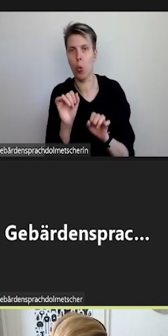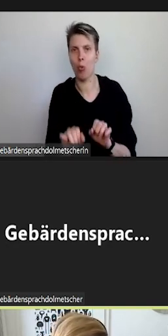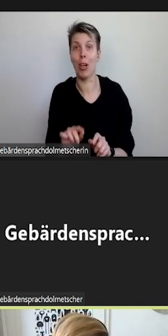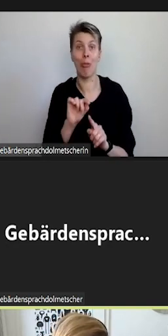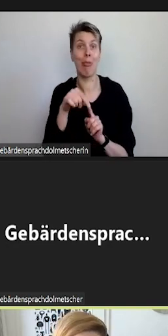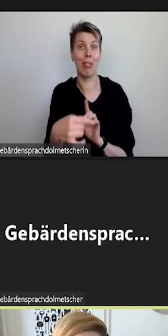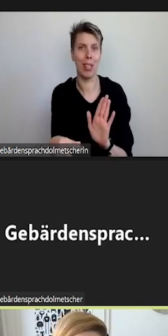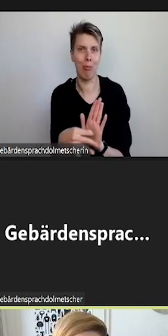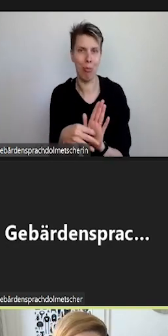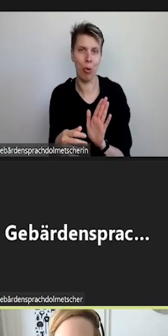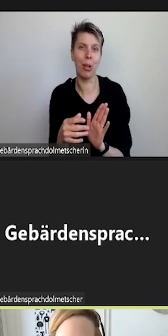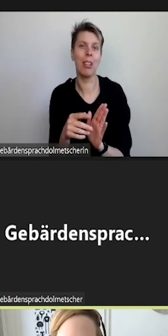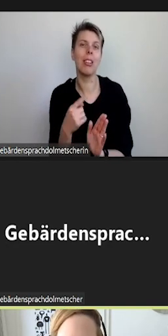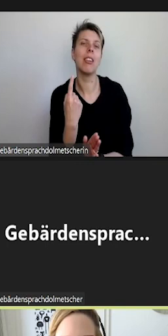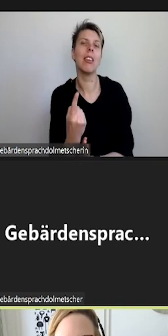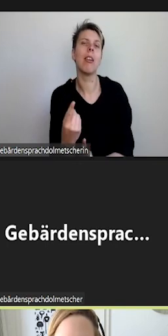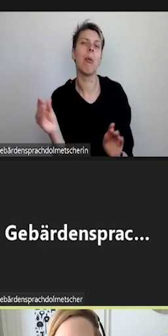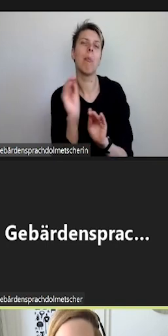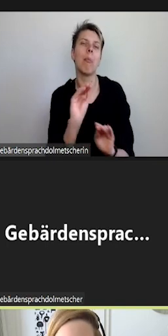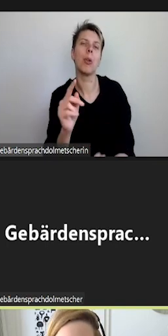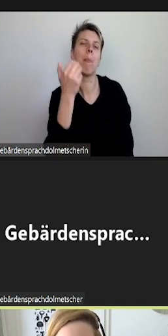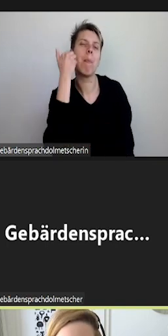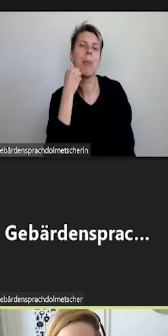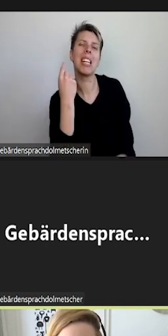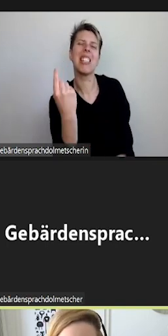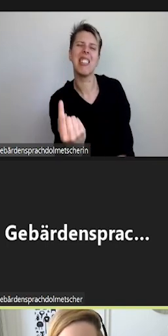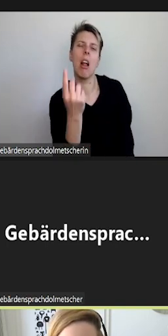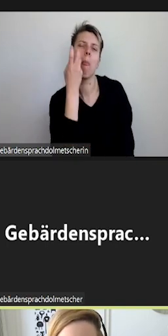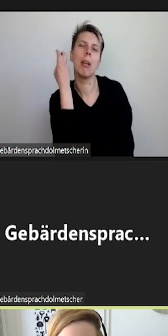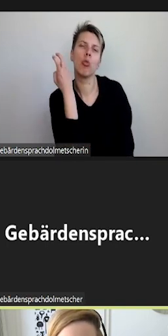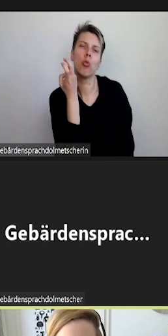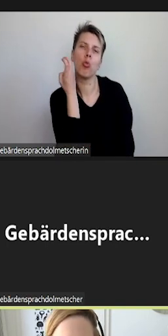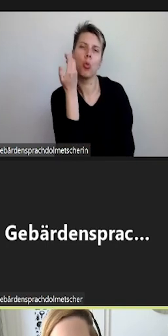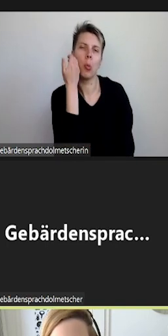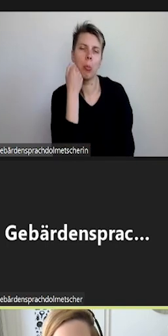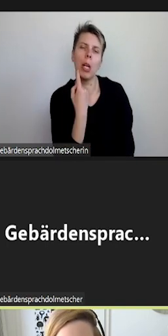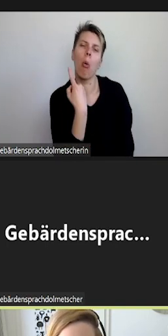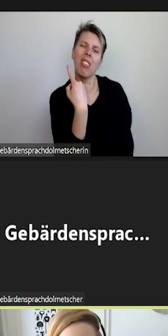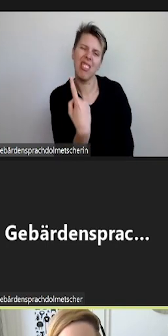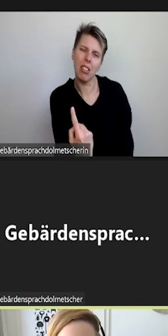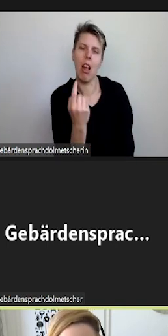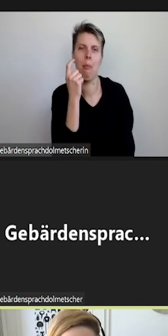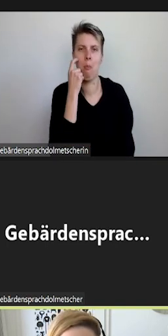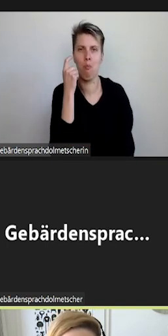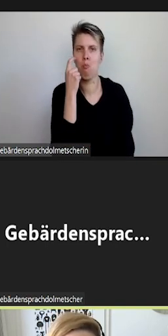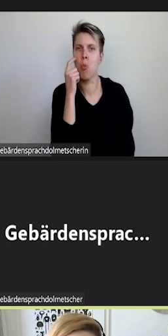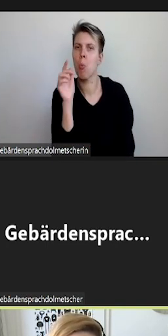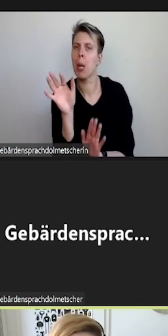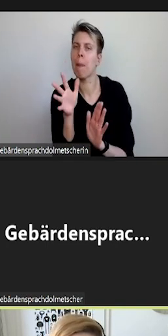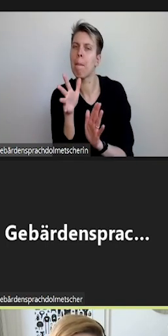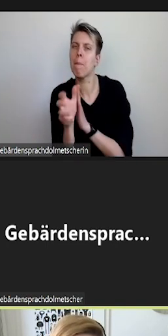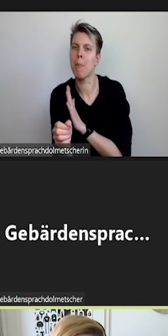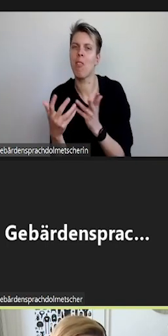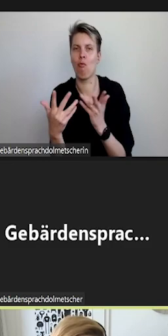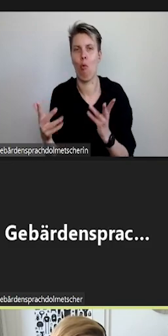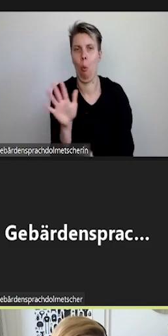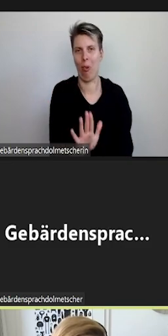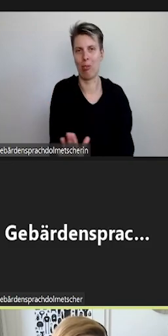nächstes ein paar Suchaufträge gebe, wo Sie dann im Lageplan auch schon mal versuchen können, die dann eben auch ausfindig zu machen.